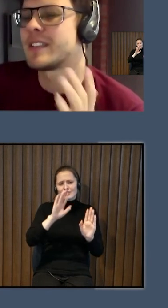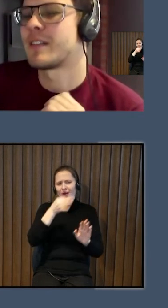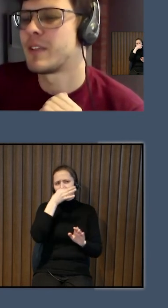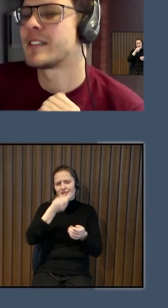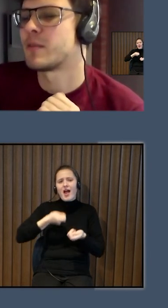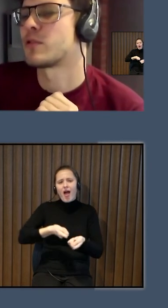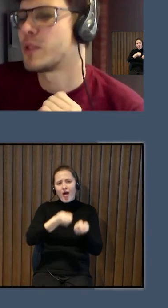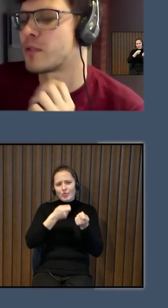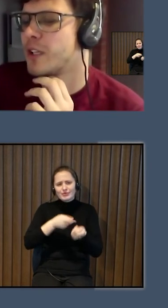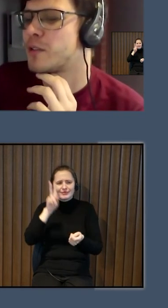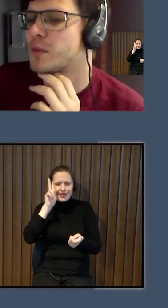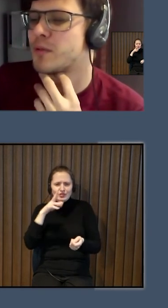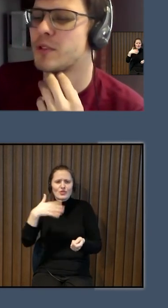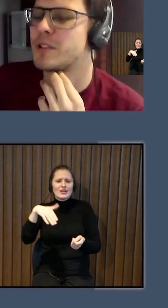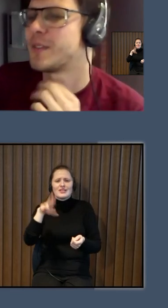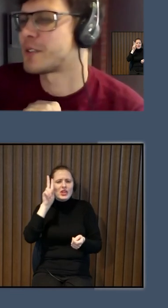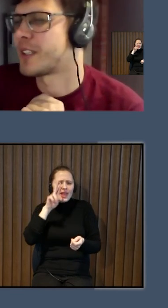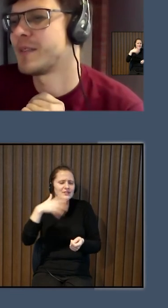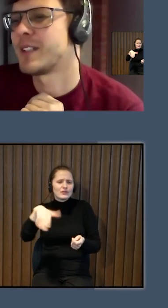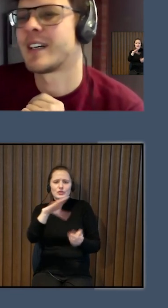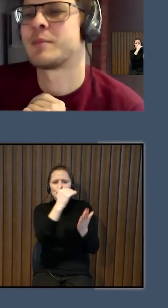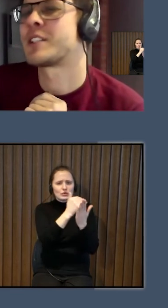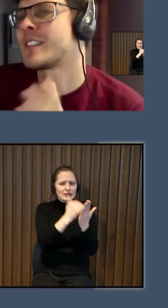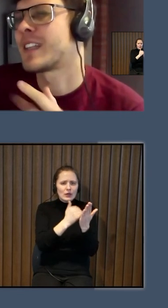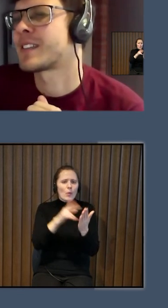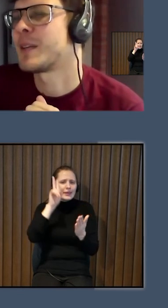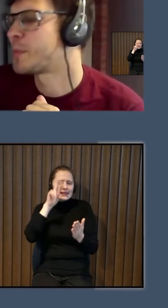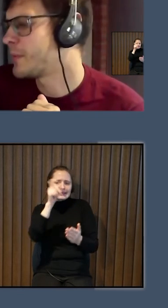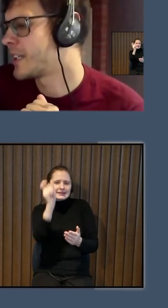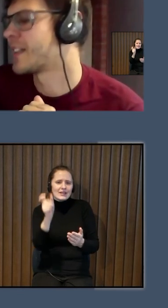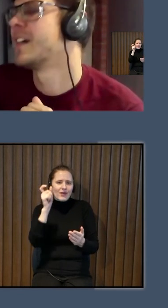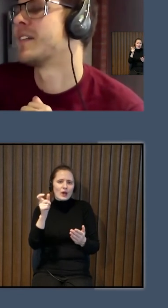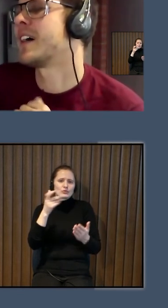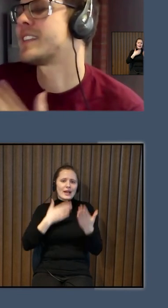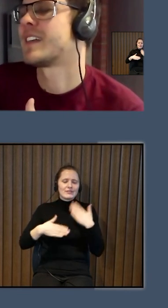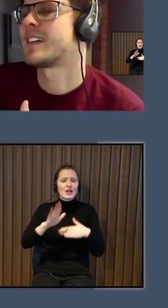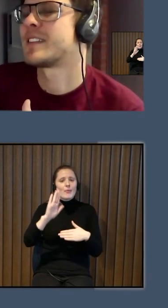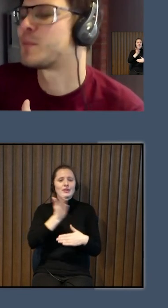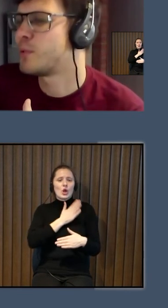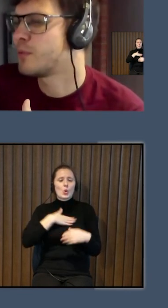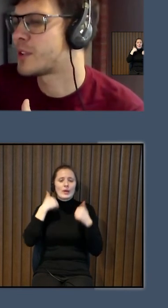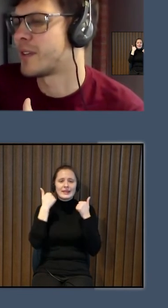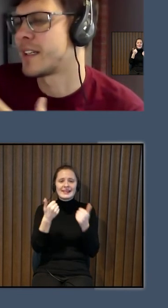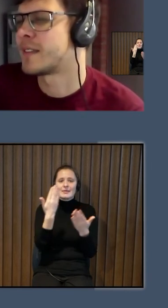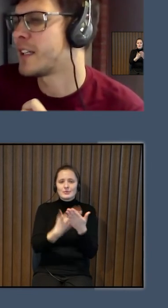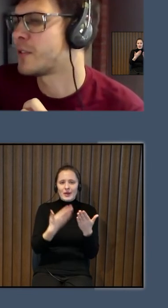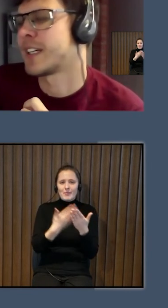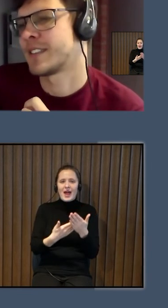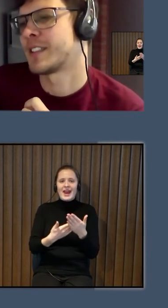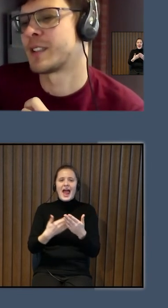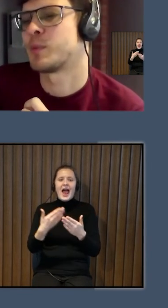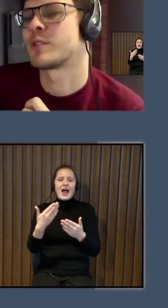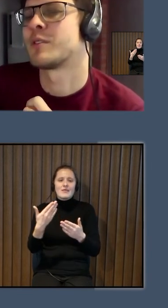apkopēja, zin kā, nu, nezinu, tos visus likumus un tos cilvēkus ar invalidāti, bet šeit ir tāds labs piemērs, ka vakcinācijas punkts vai